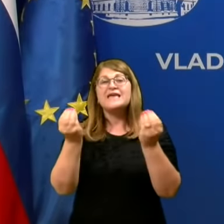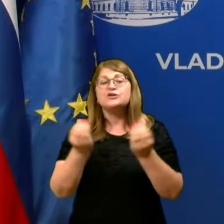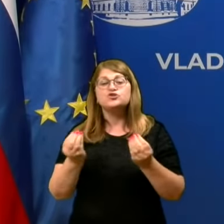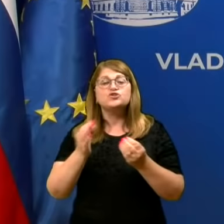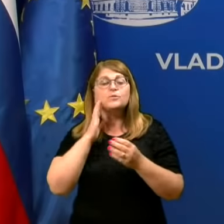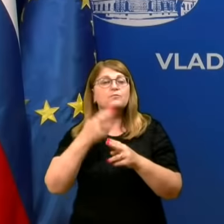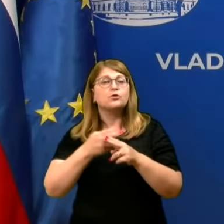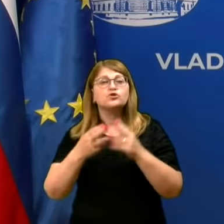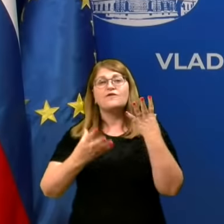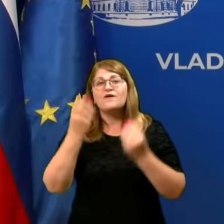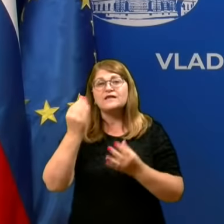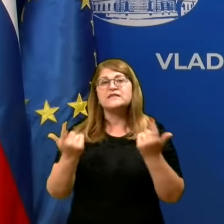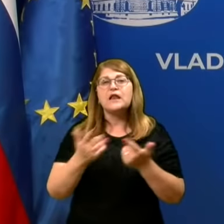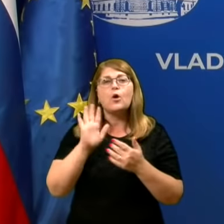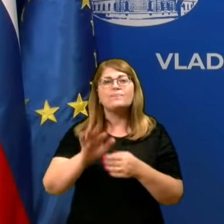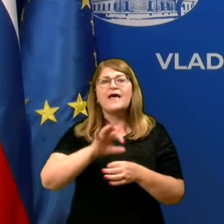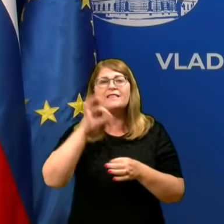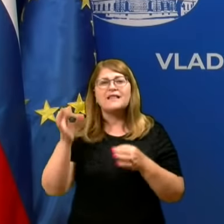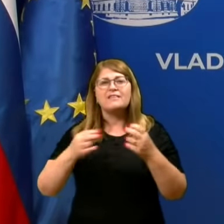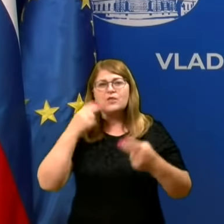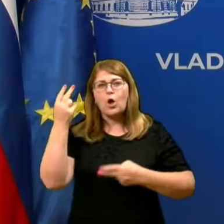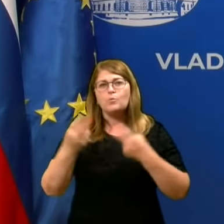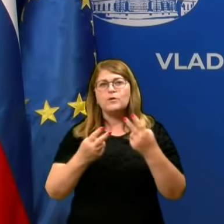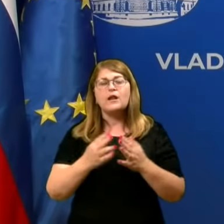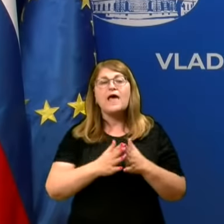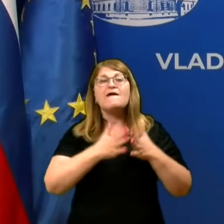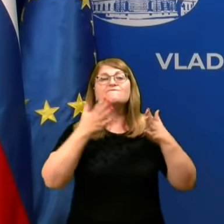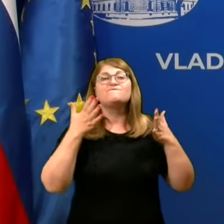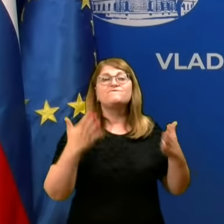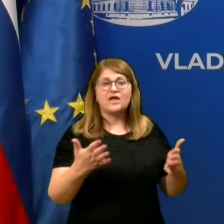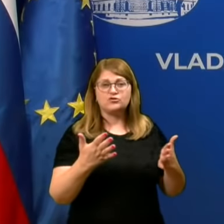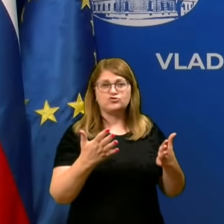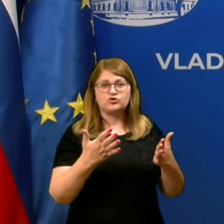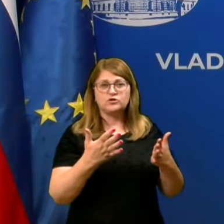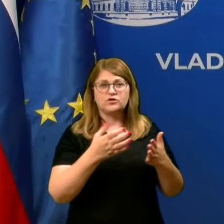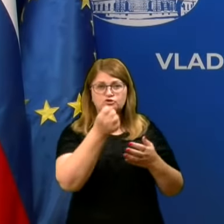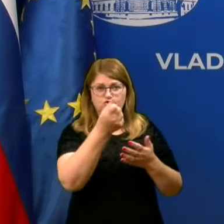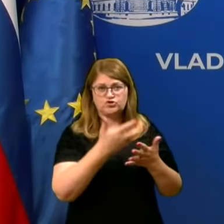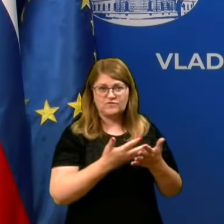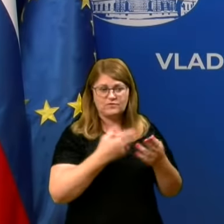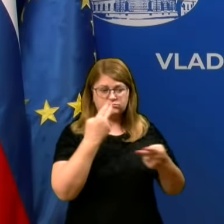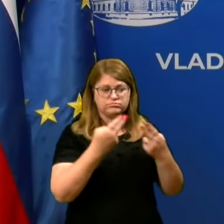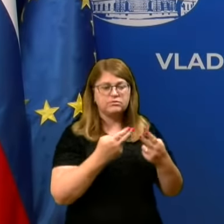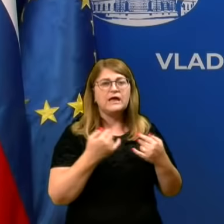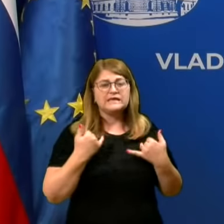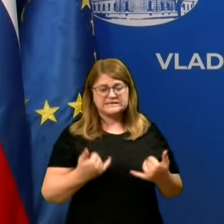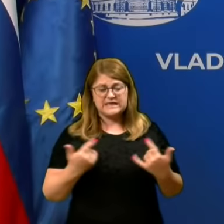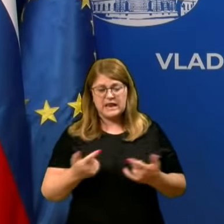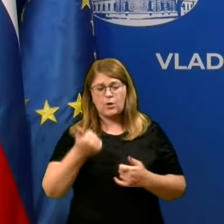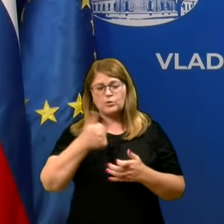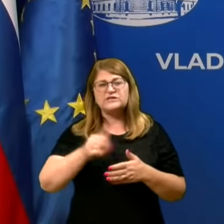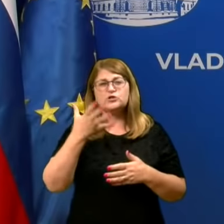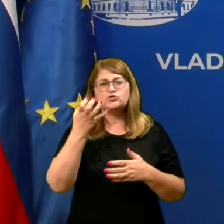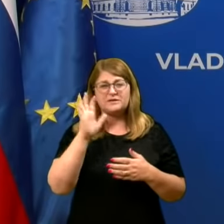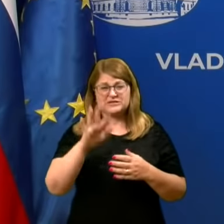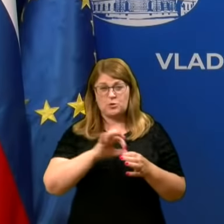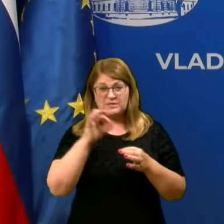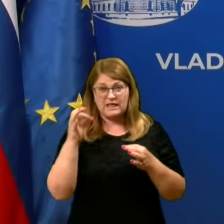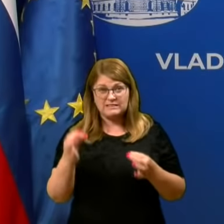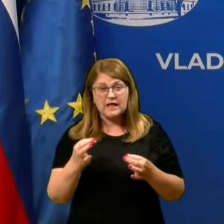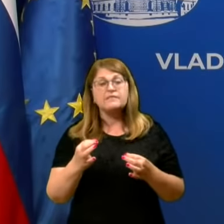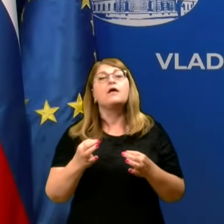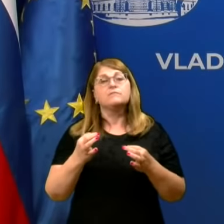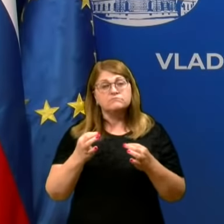država jeseni lahko dnevno obravnavala veliko več kot trenutnih največ 1500 testov v